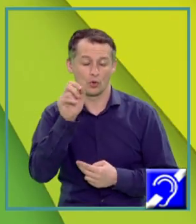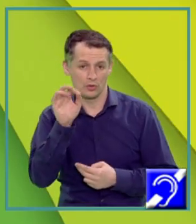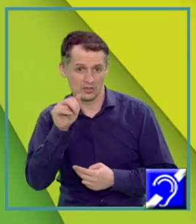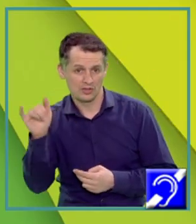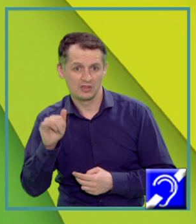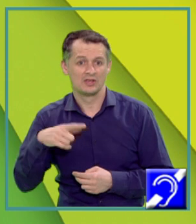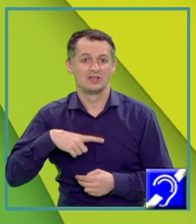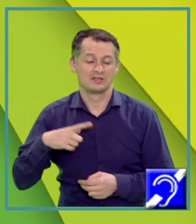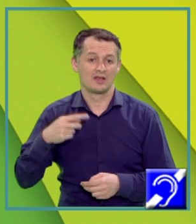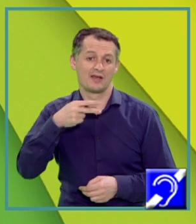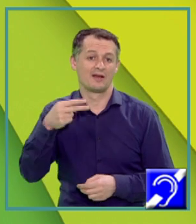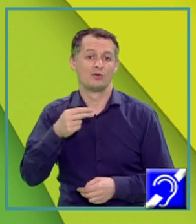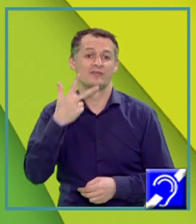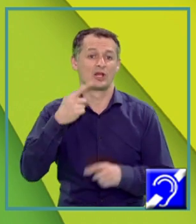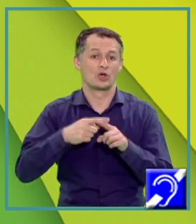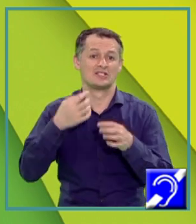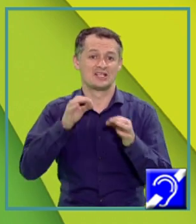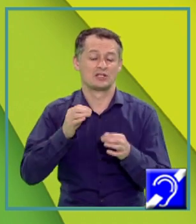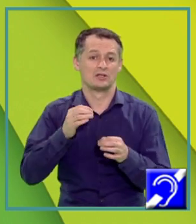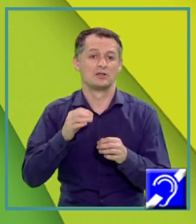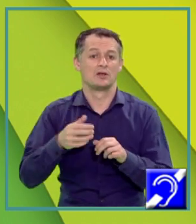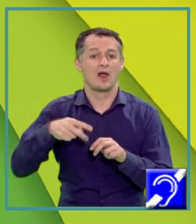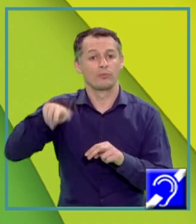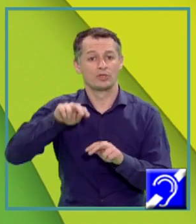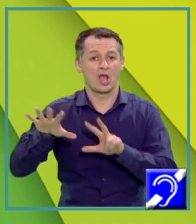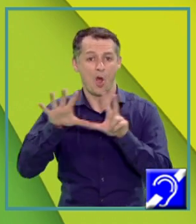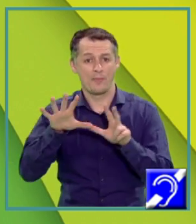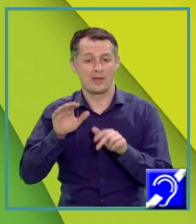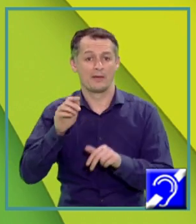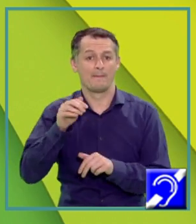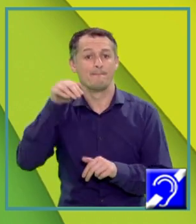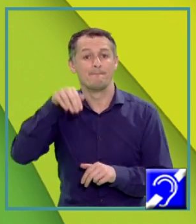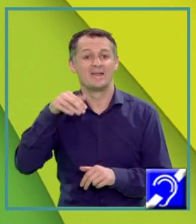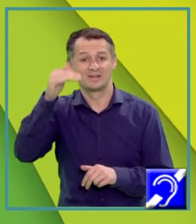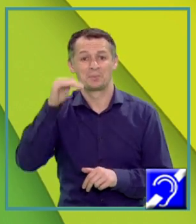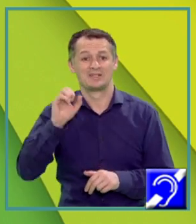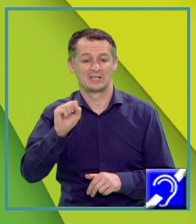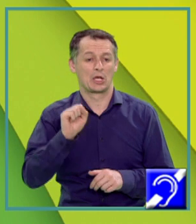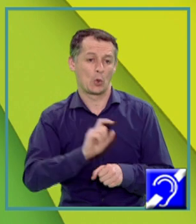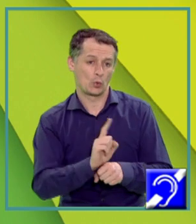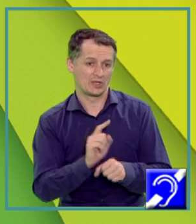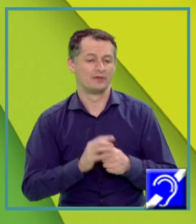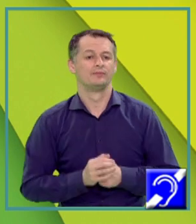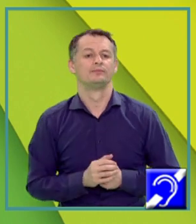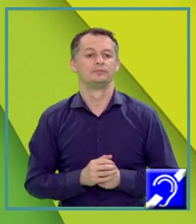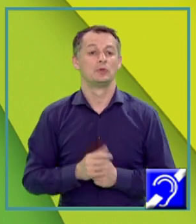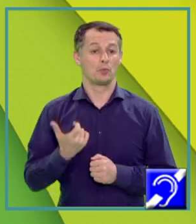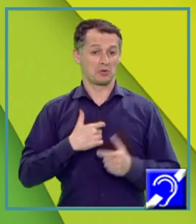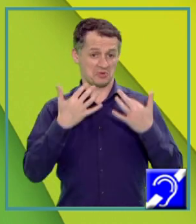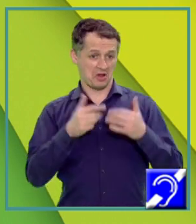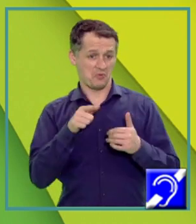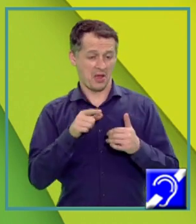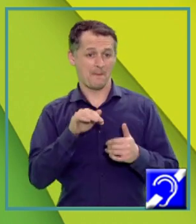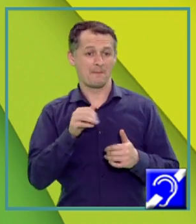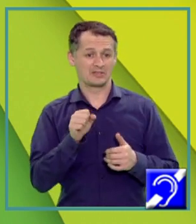3 ori 10 la 8 a metrii pe secundă. Putem calcula masa de mișcare a fotonului în felul